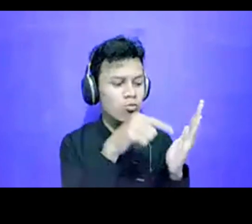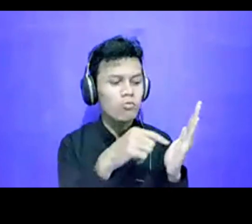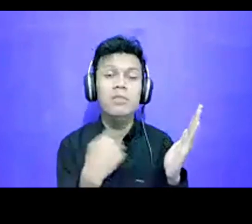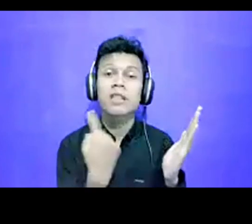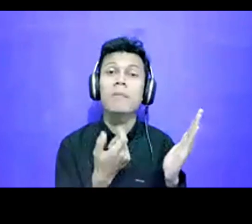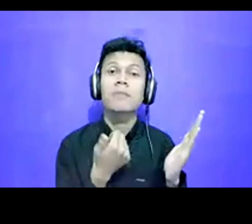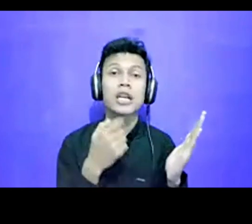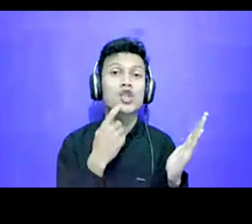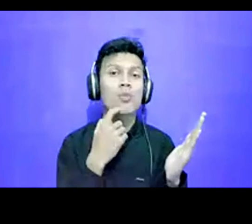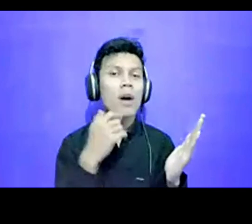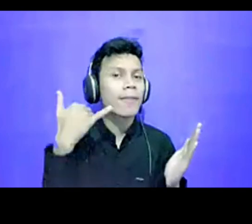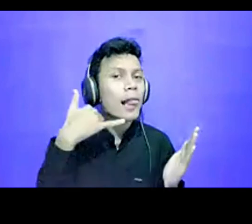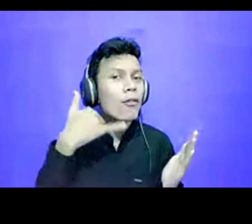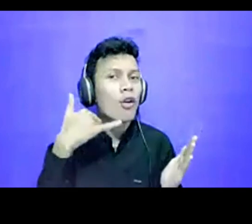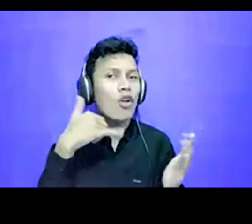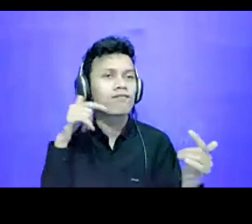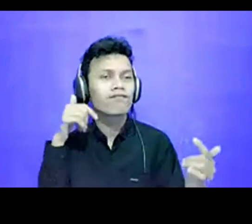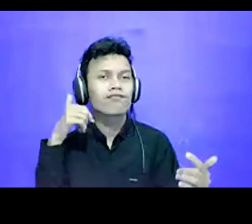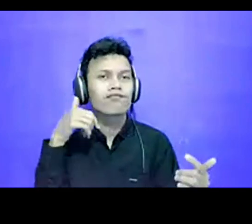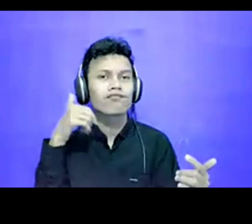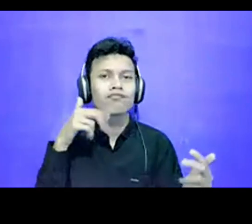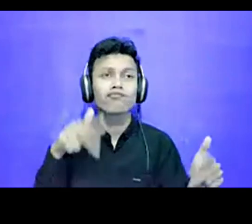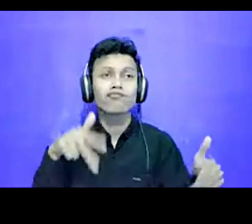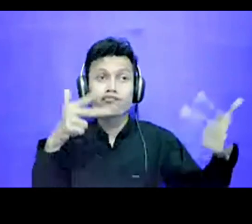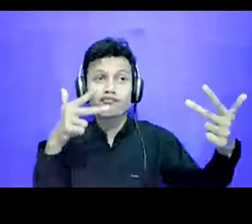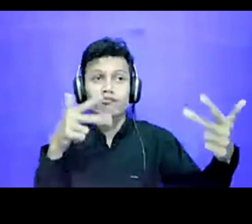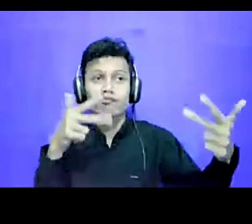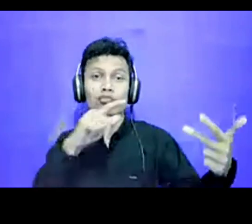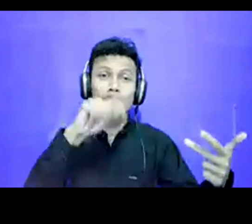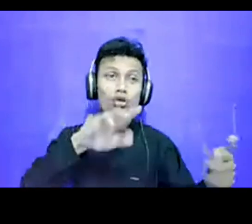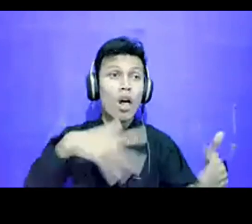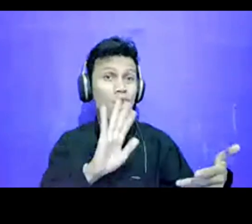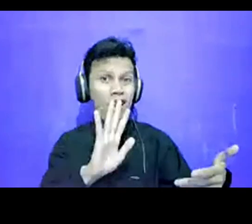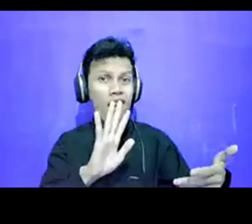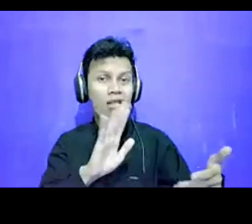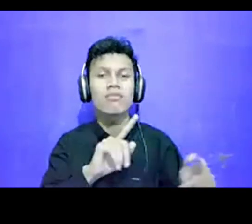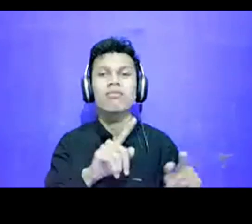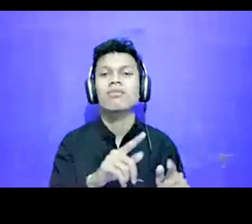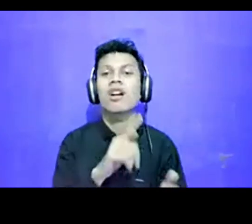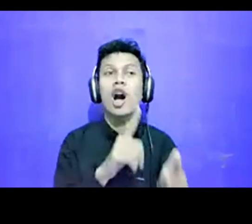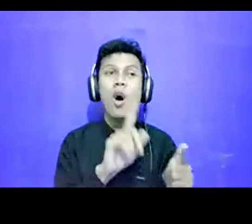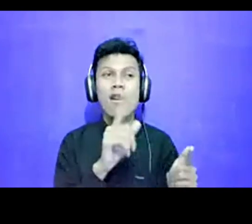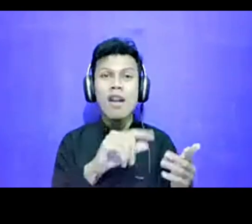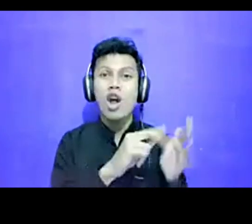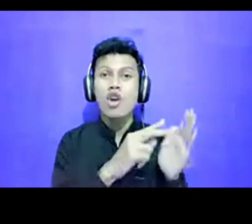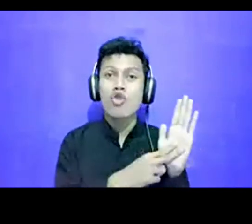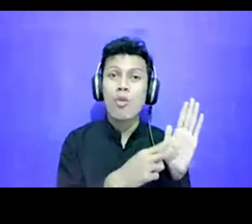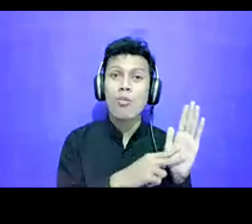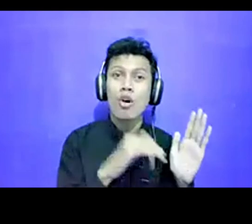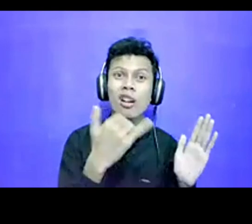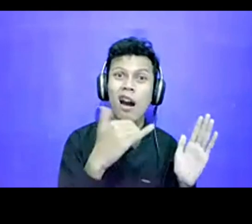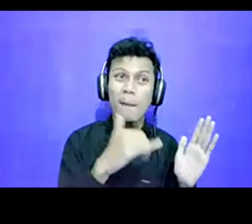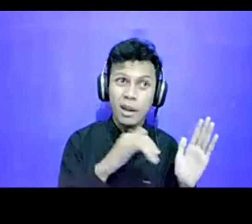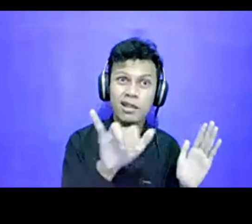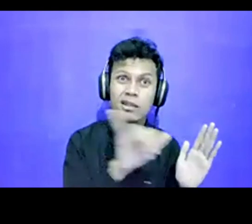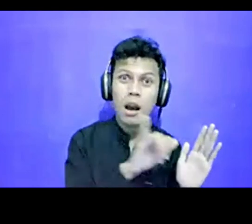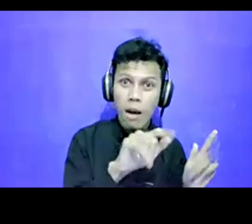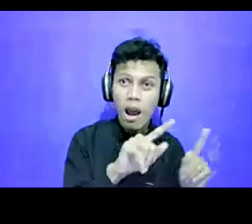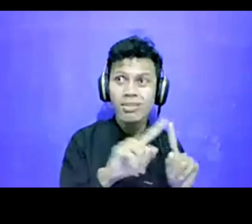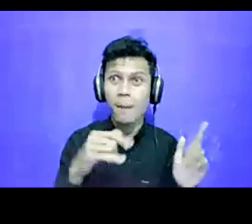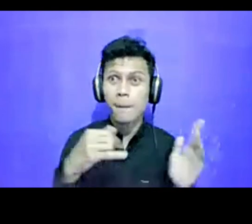ini gini-gini, kalau misalnya kita mendapati, ada nomor HP yang sama, itu mengisi 10 kali,